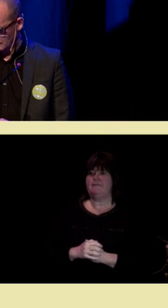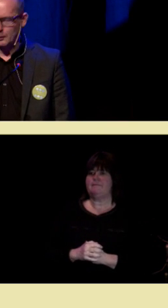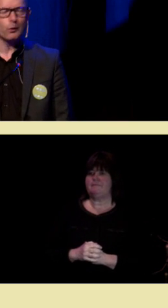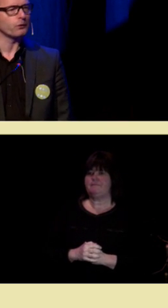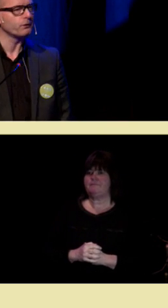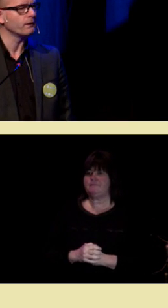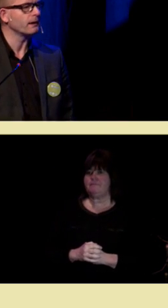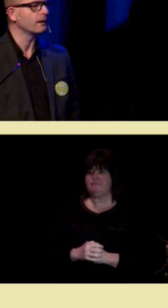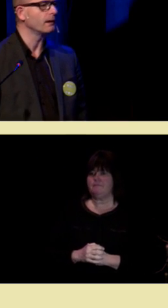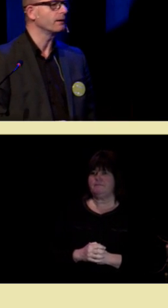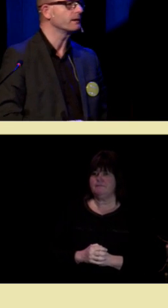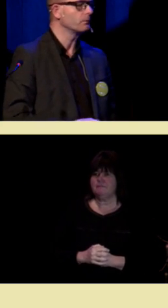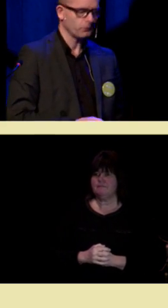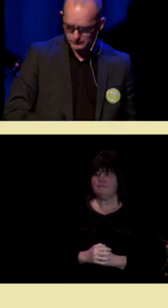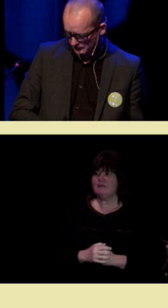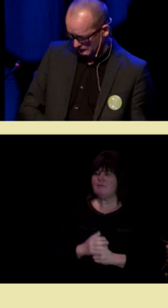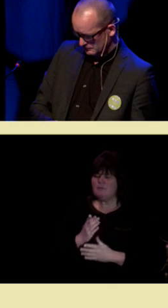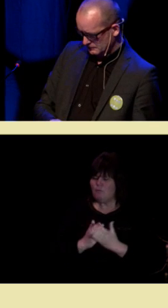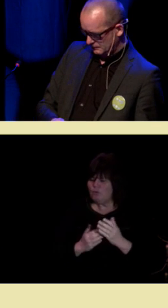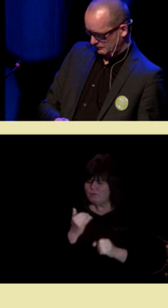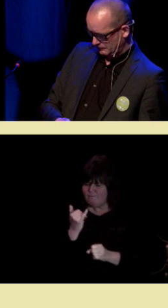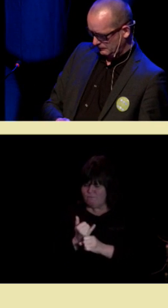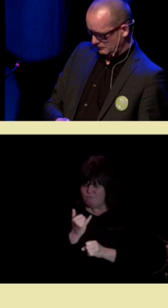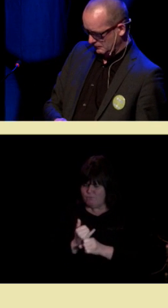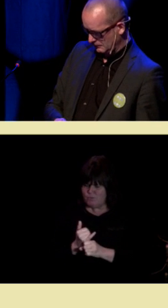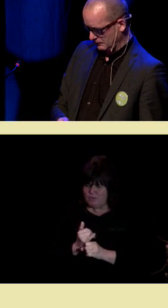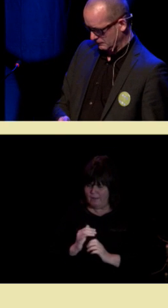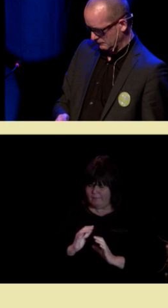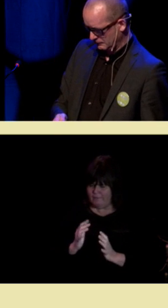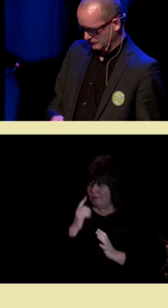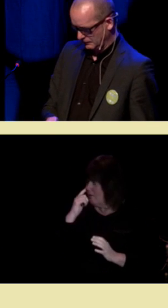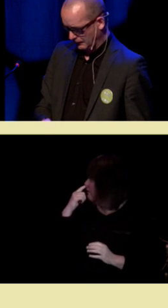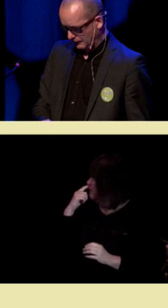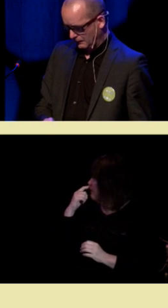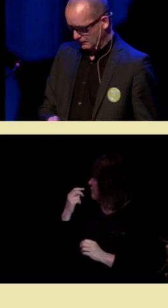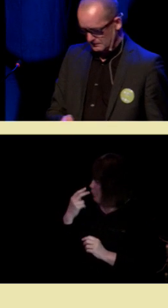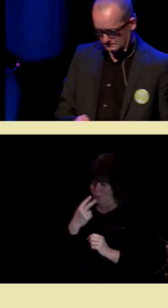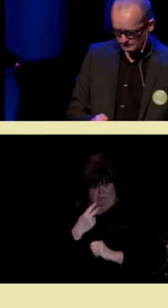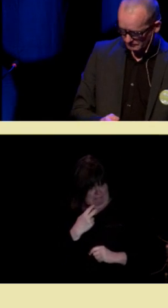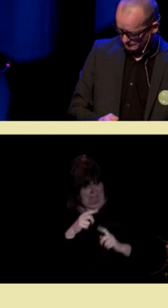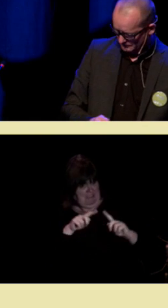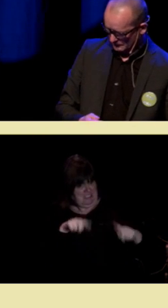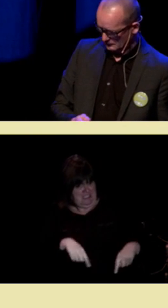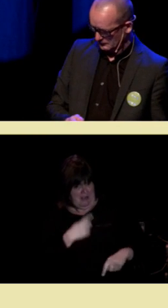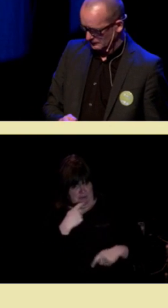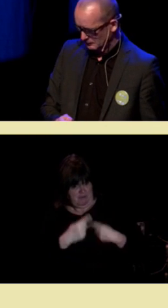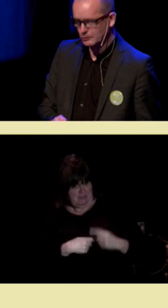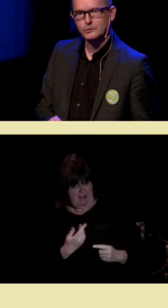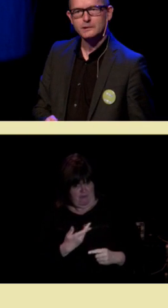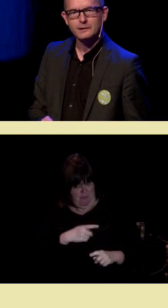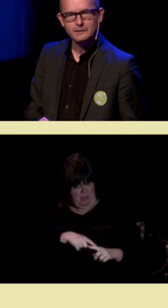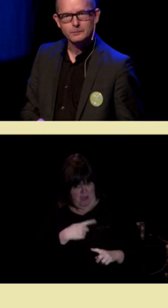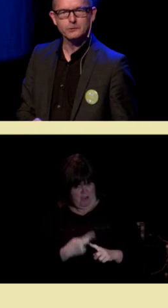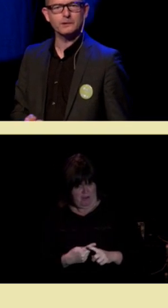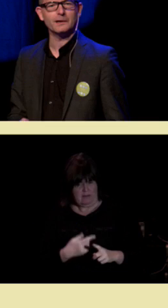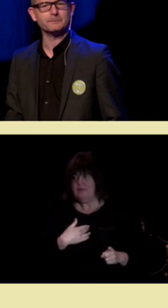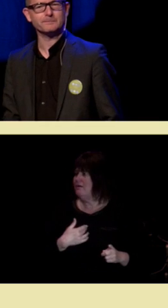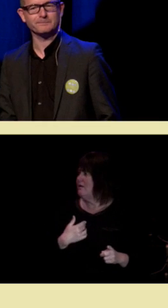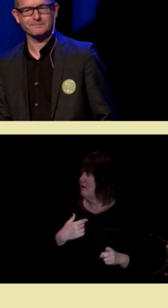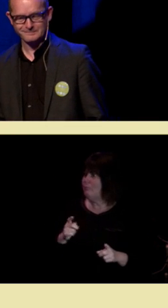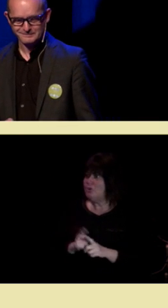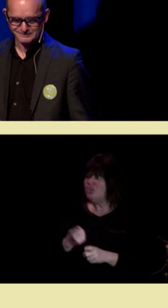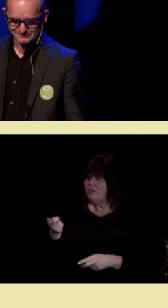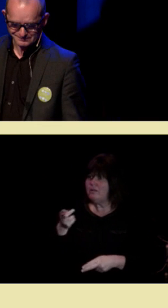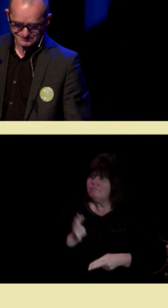Men måten dette endrer seg på, vet når hun skjermen sier vi med og har igjen, det var fint. Det betyr at dere må holde til ti minutter til.